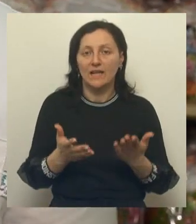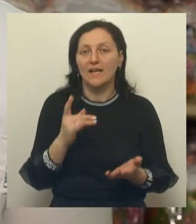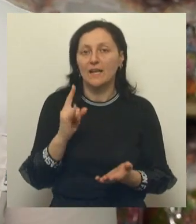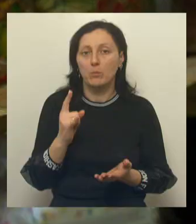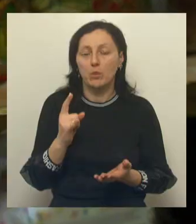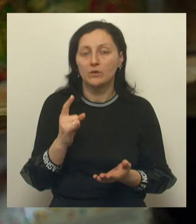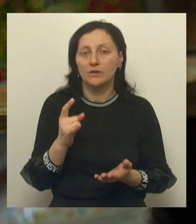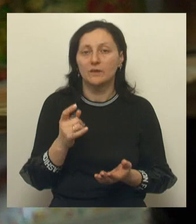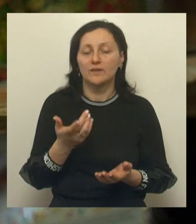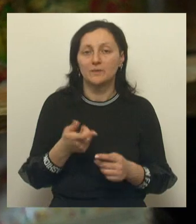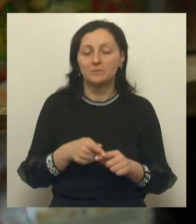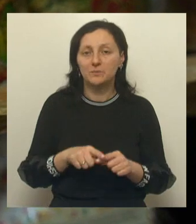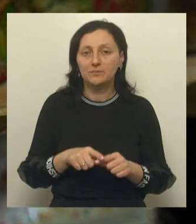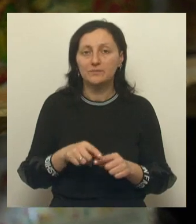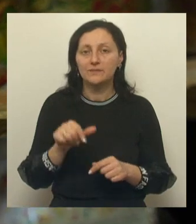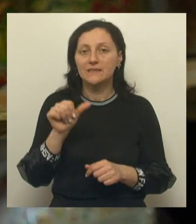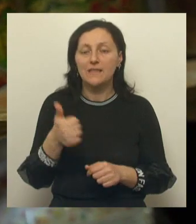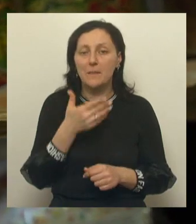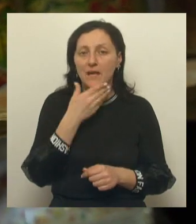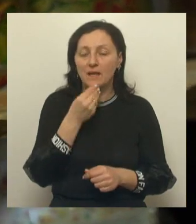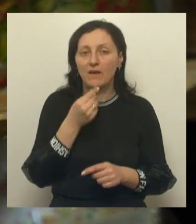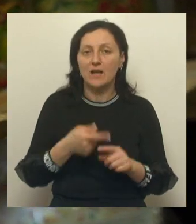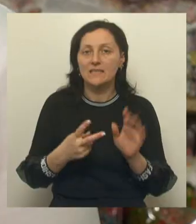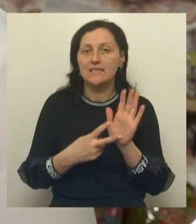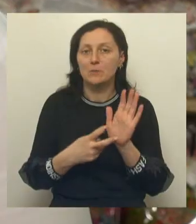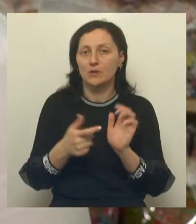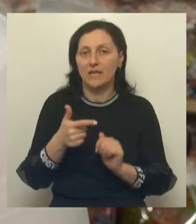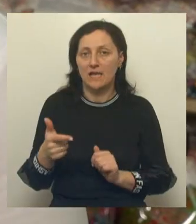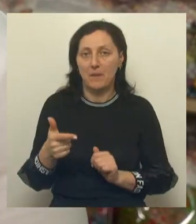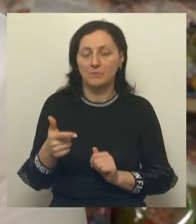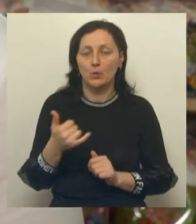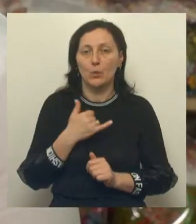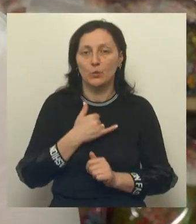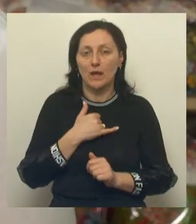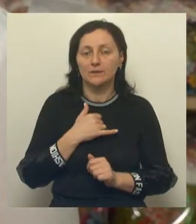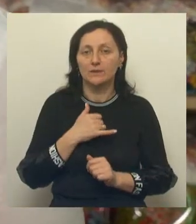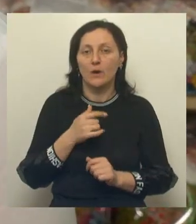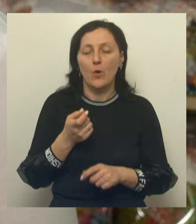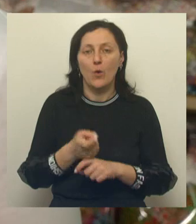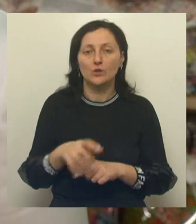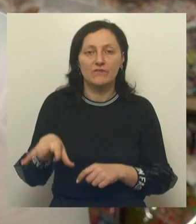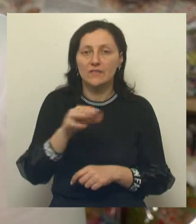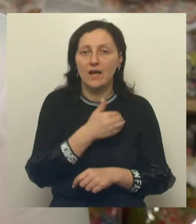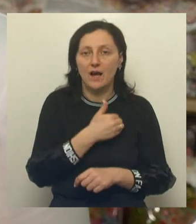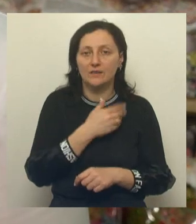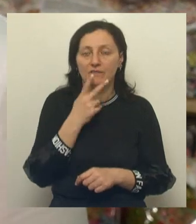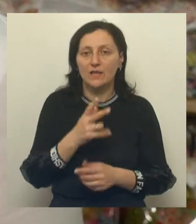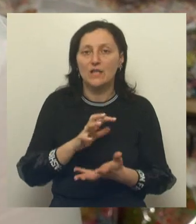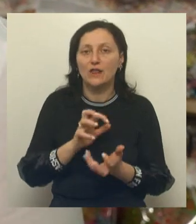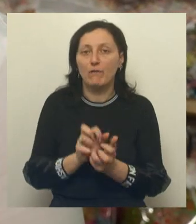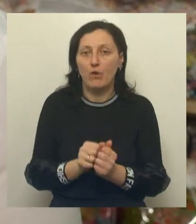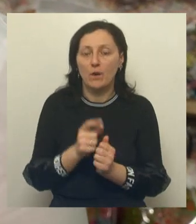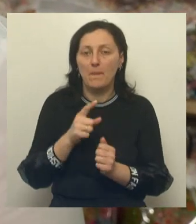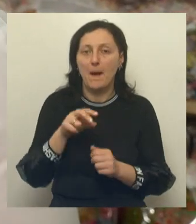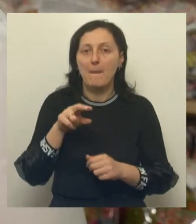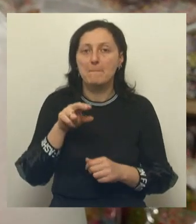какой хочет куличик увидеть на столе. Самый эксклюзивный это 700 граммовый. Также у нас потребители очень хотят видеть с творогом кулич. Потому что